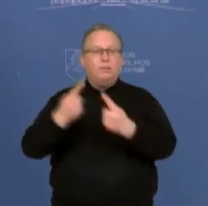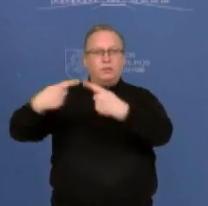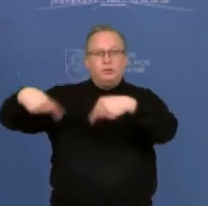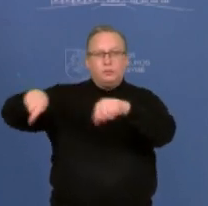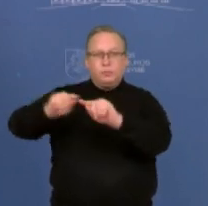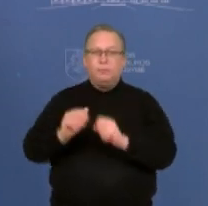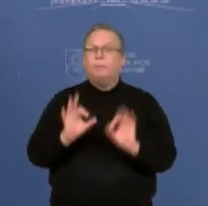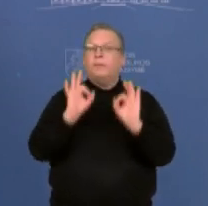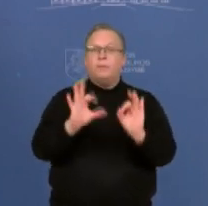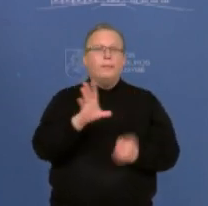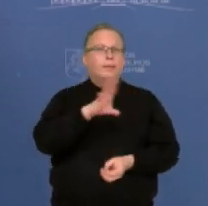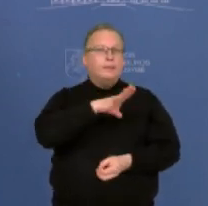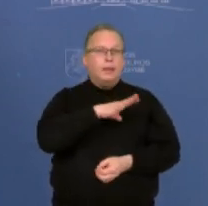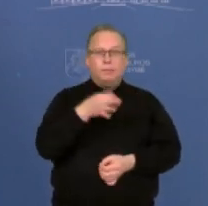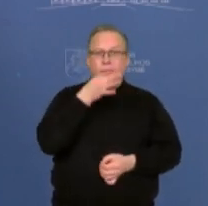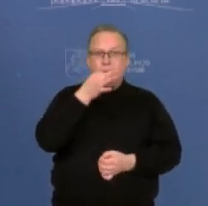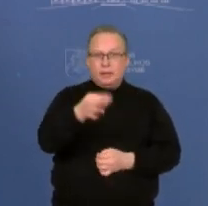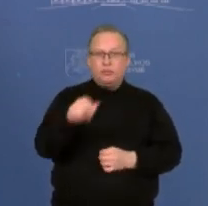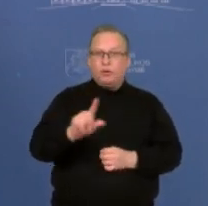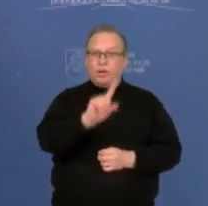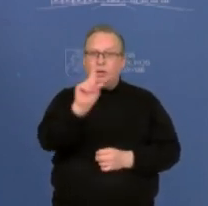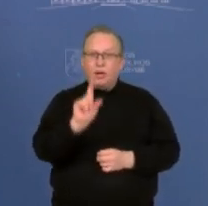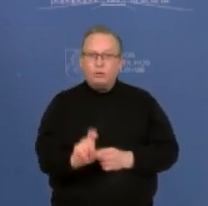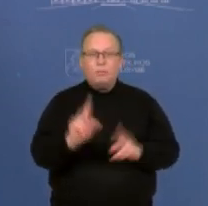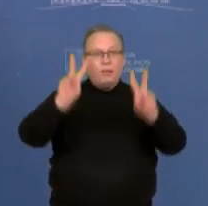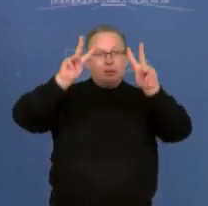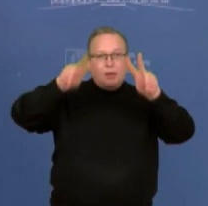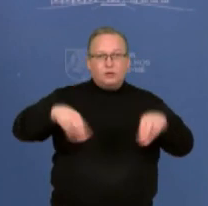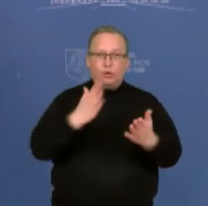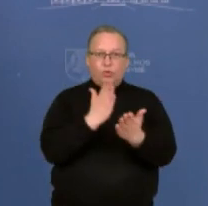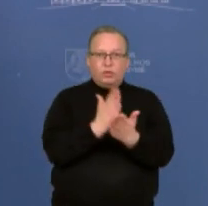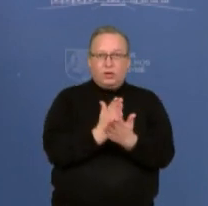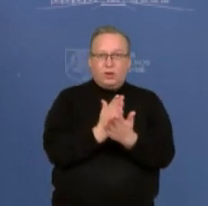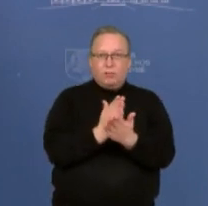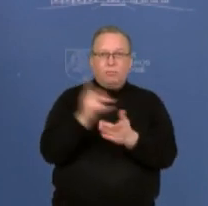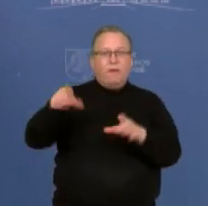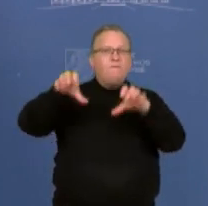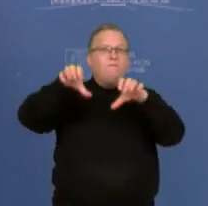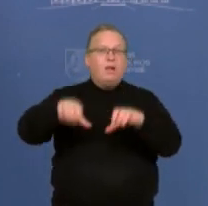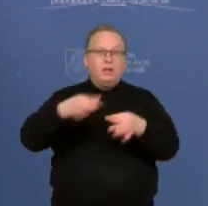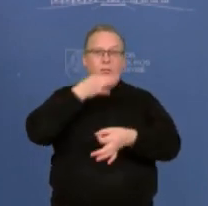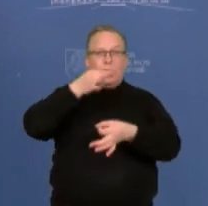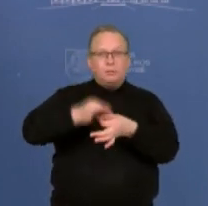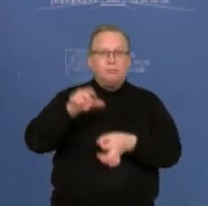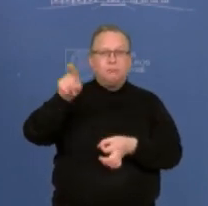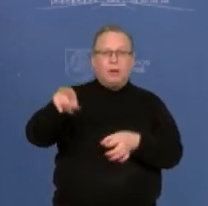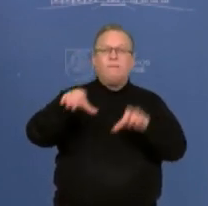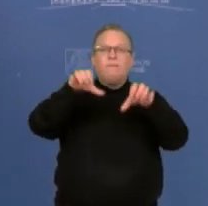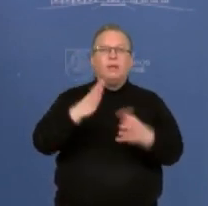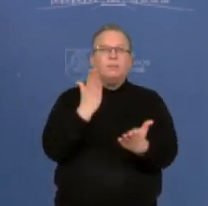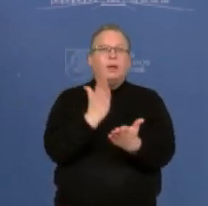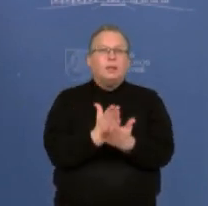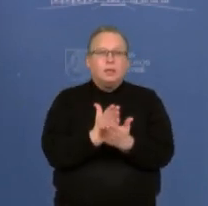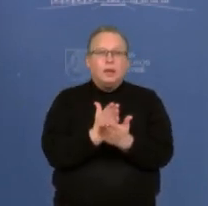Žinokit, tikrai negaliu atsakyti šį klausimą, nes nežinau, tai yra visiškai valdybos kompetencija, valdyba yra informavusi,